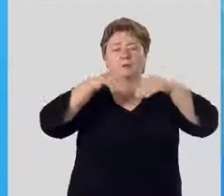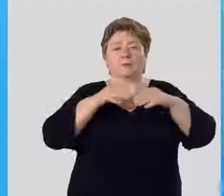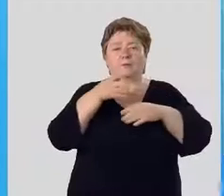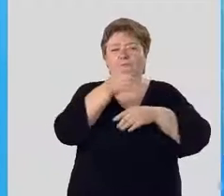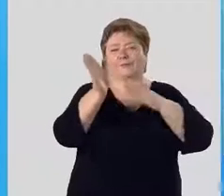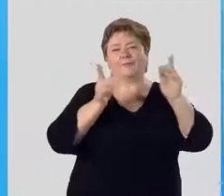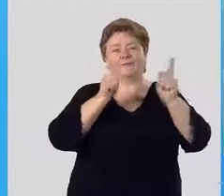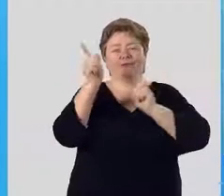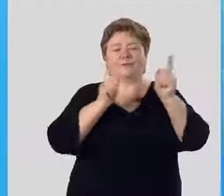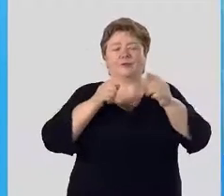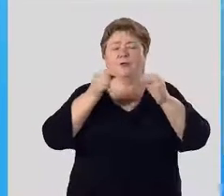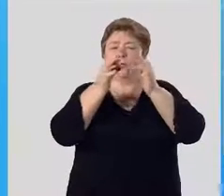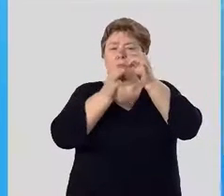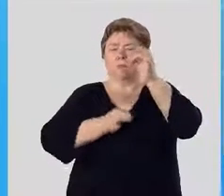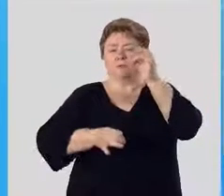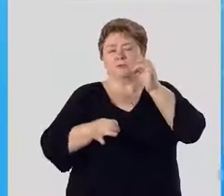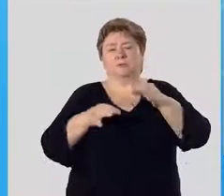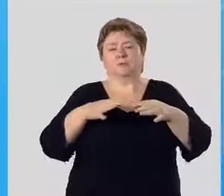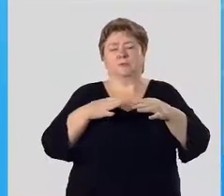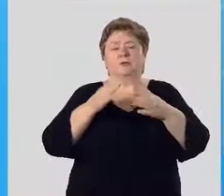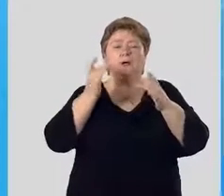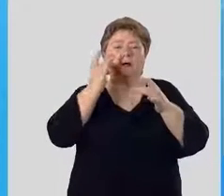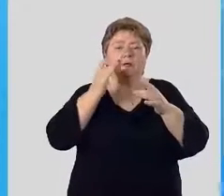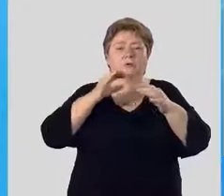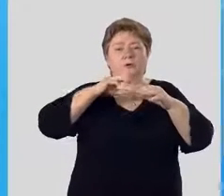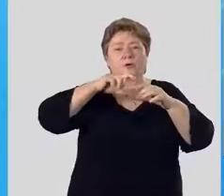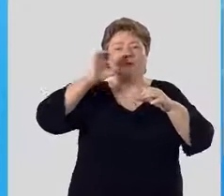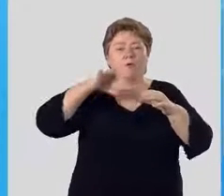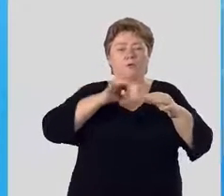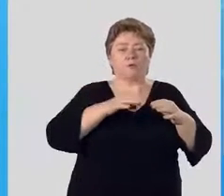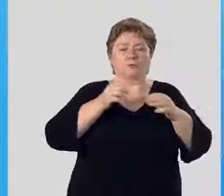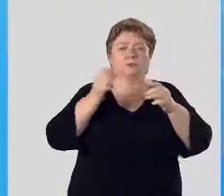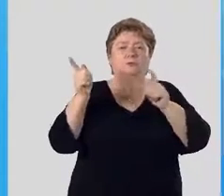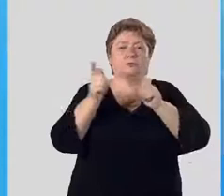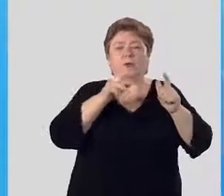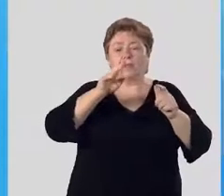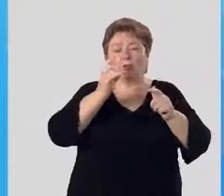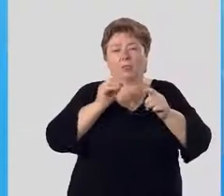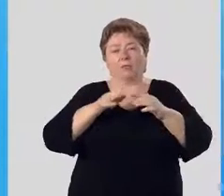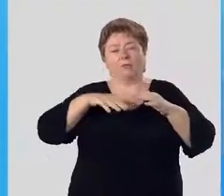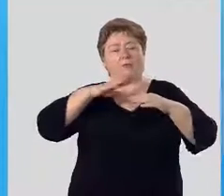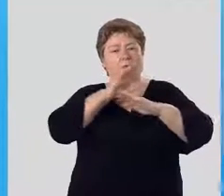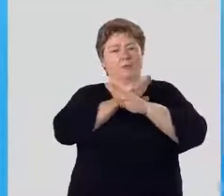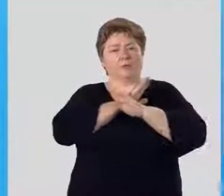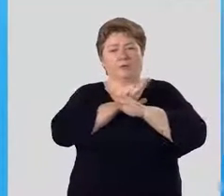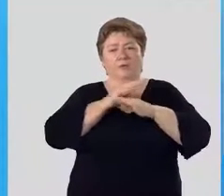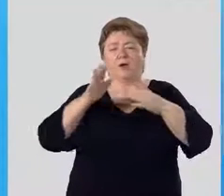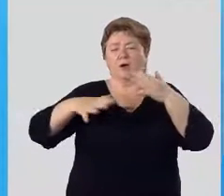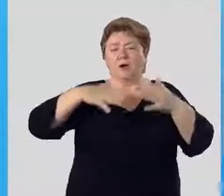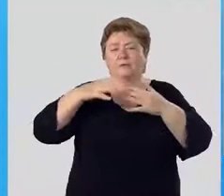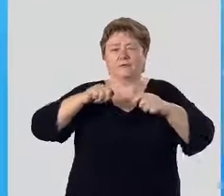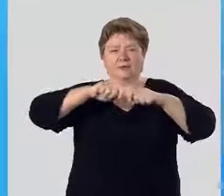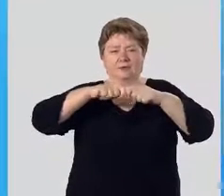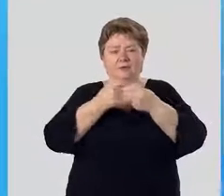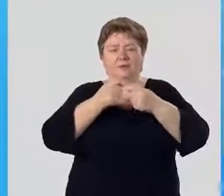ветвистый, тонкий у основания стебель, который осенью по мере созревания плодов отмирает. Ветер